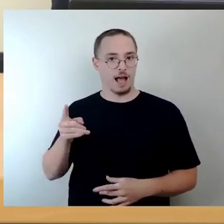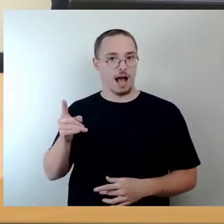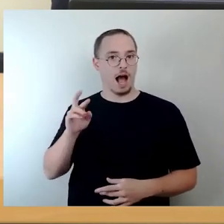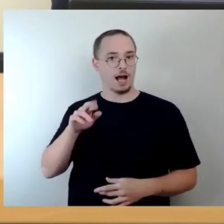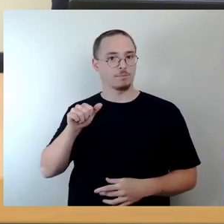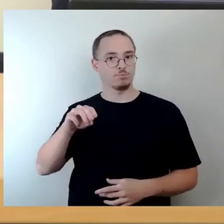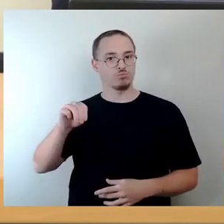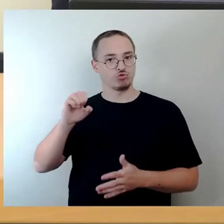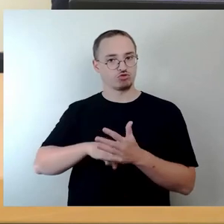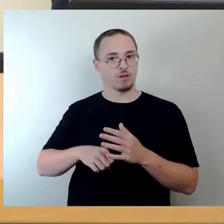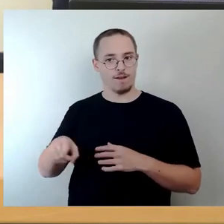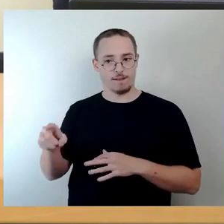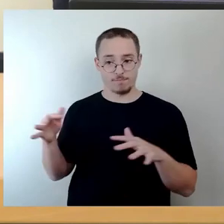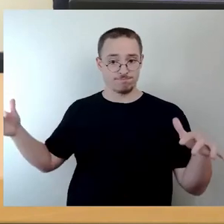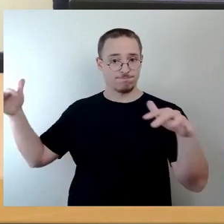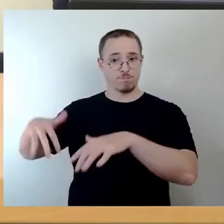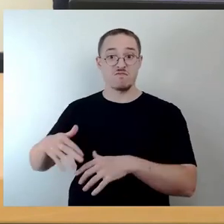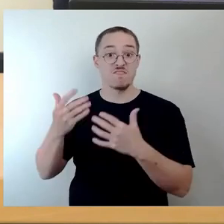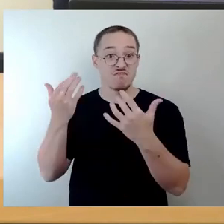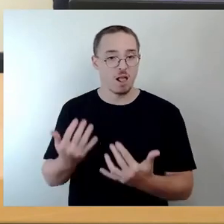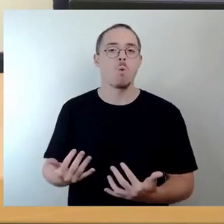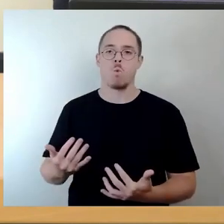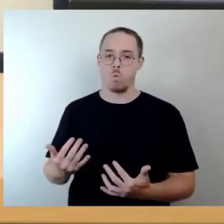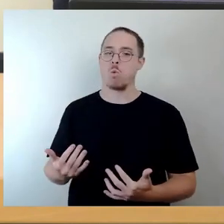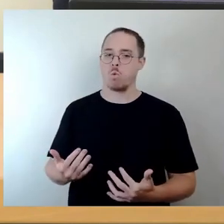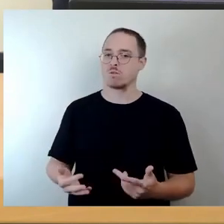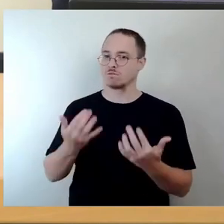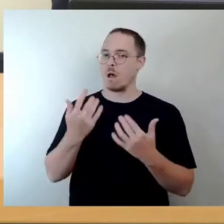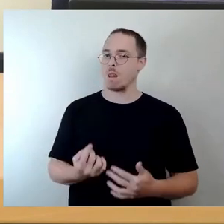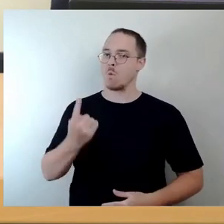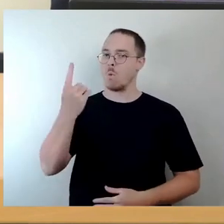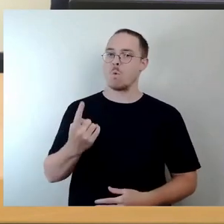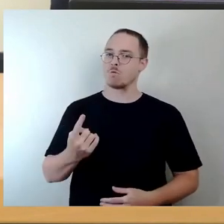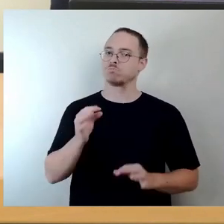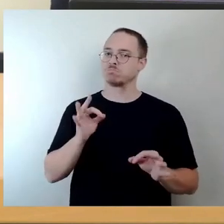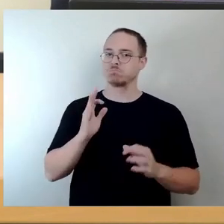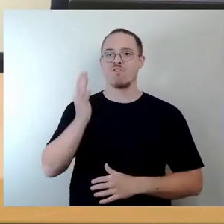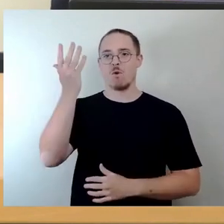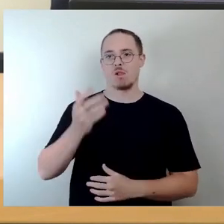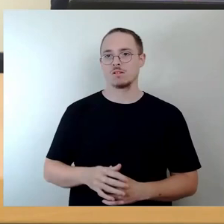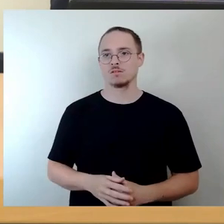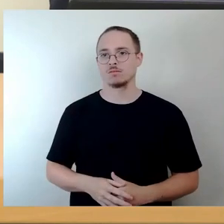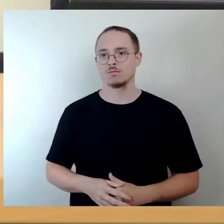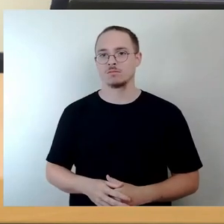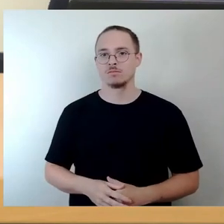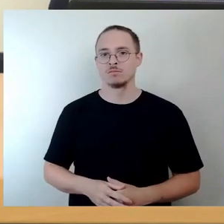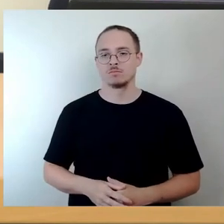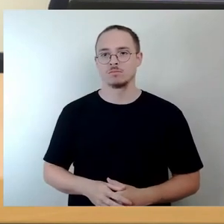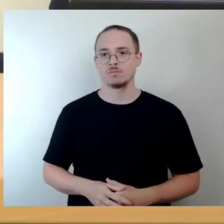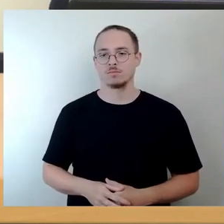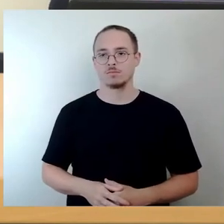eigene Sprache. Trotzdem haben wir aber jetzt bei den Erfahrungen in der Vorbereitung und jetzt bei der Durchführung